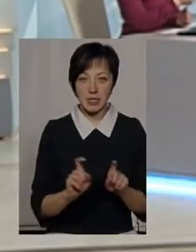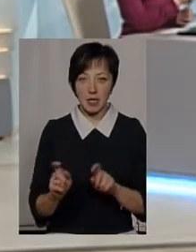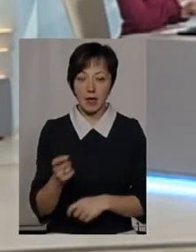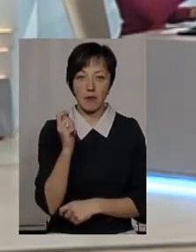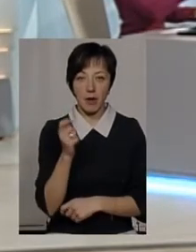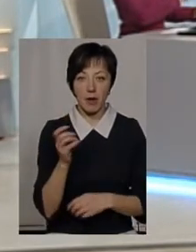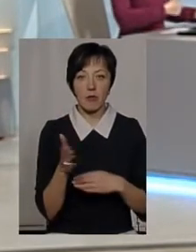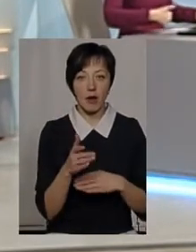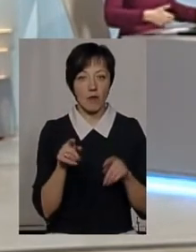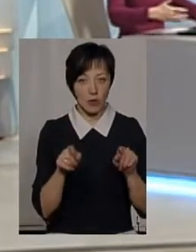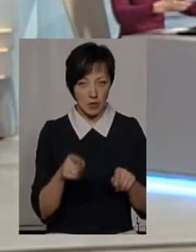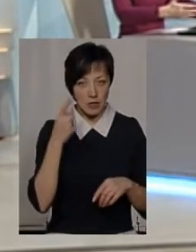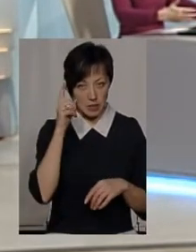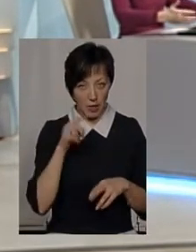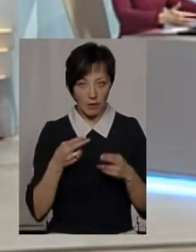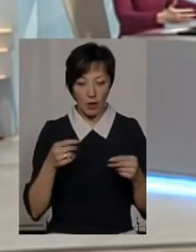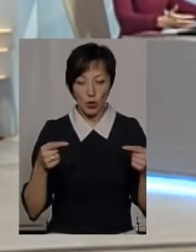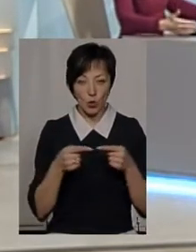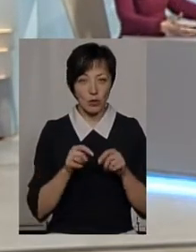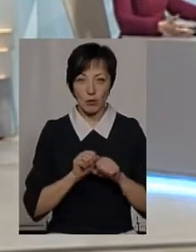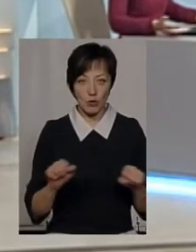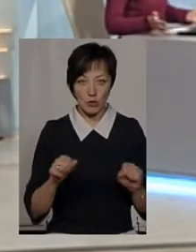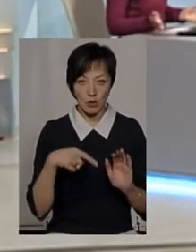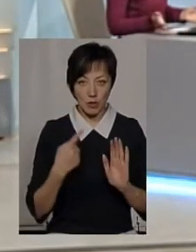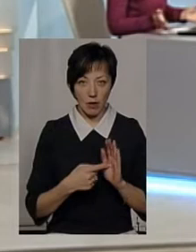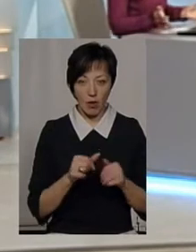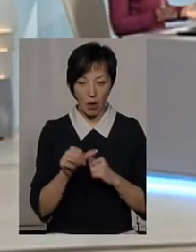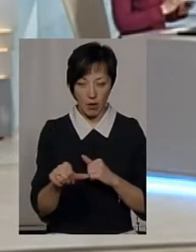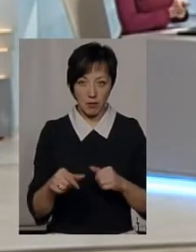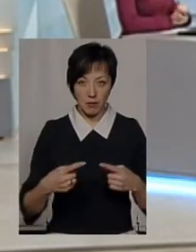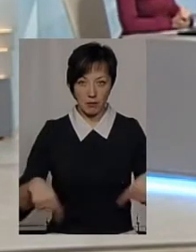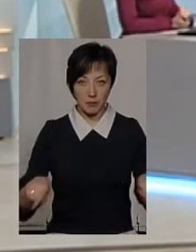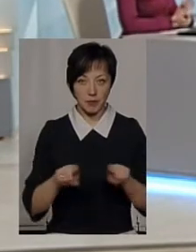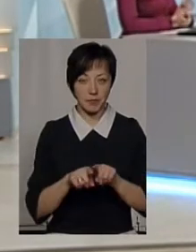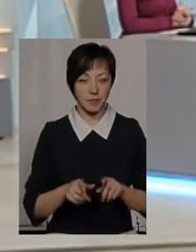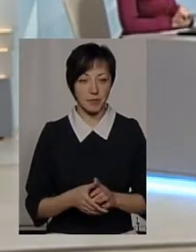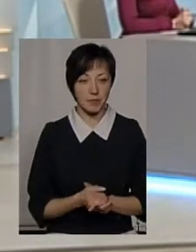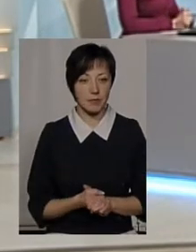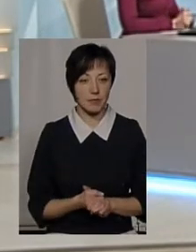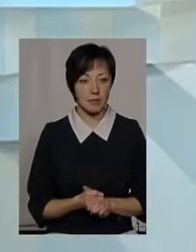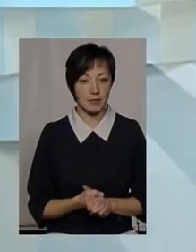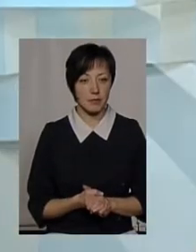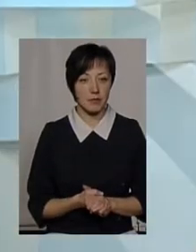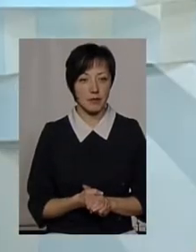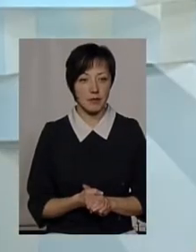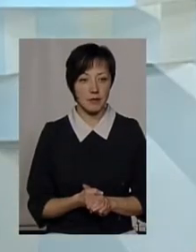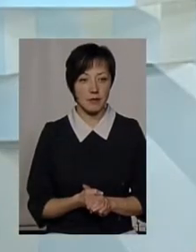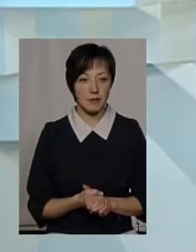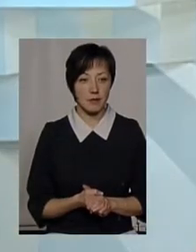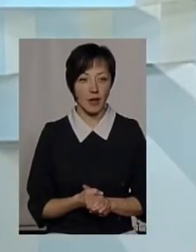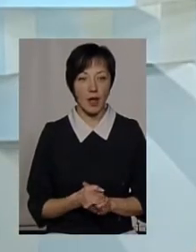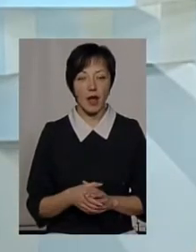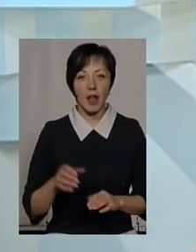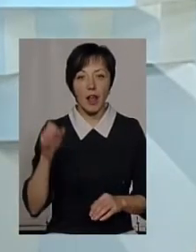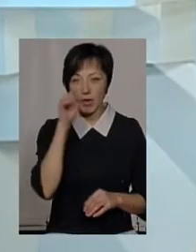рибаки і рибалять. Вони якось знають, де точно, де не можна? Там якось окреслені оці зимувальні ями? Ну, як ви її наглядово